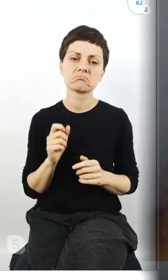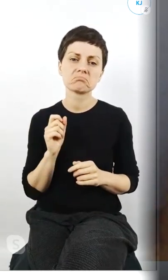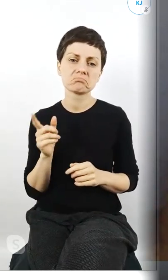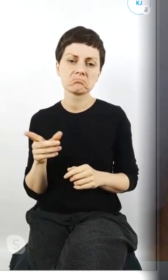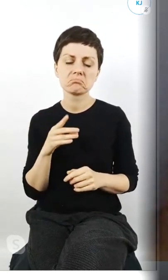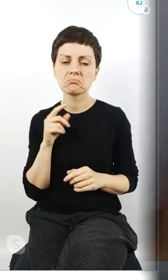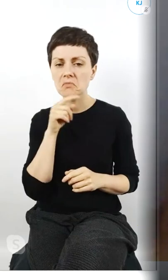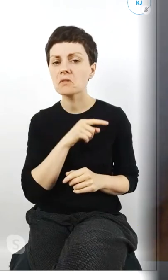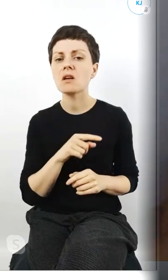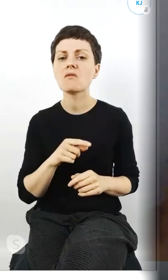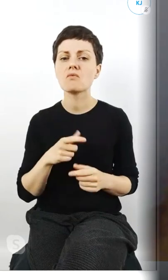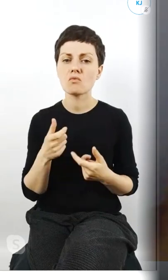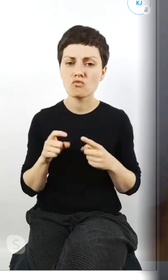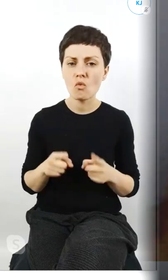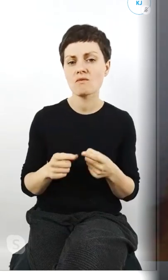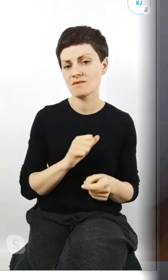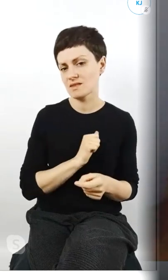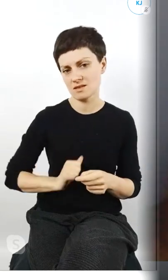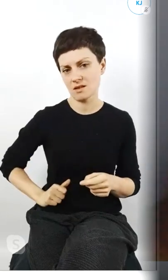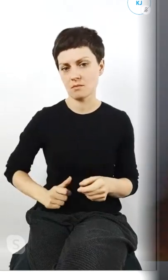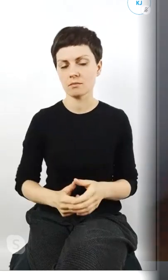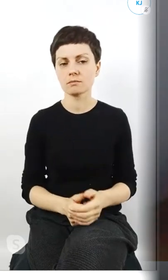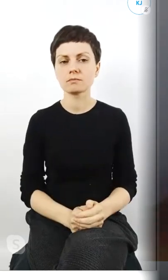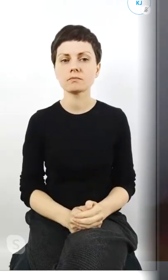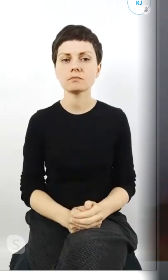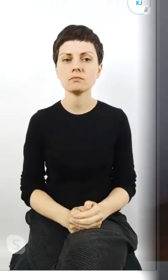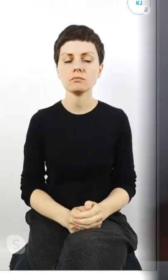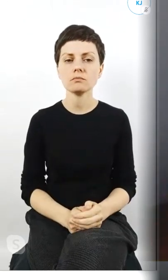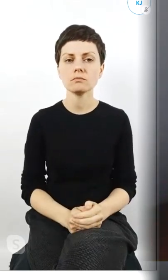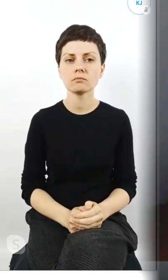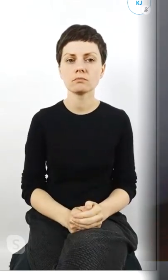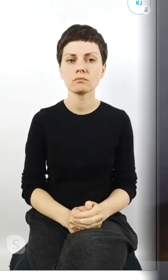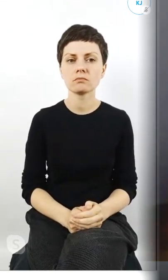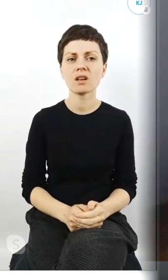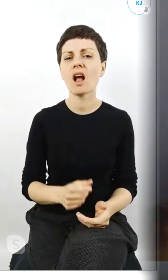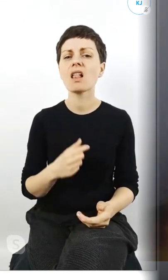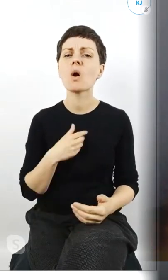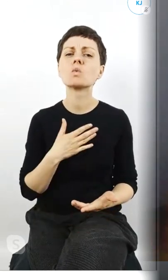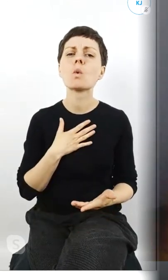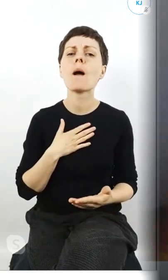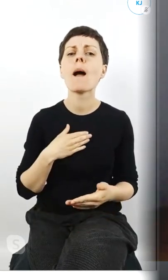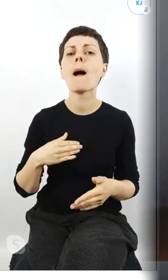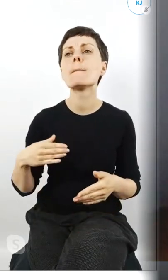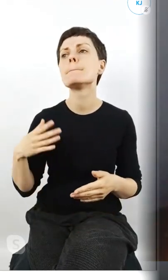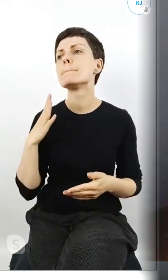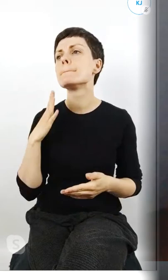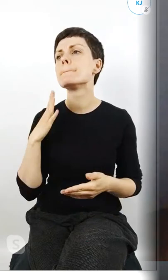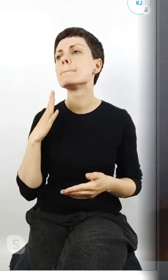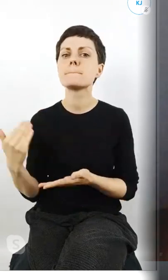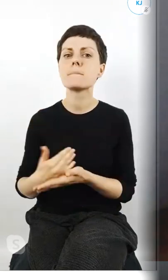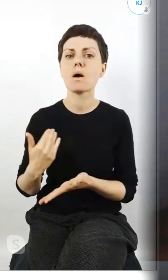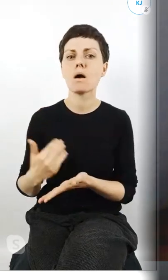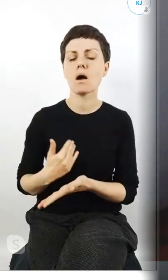zrobić sami i więc taka pomoc czysto techniczna zapleczowo